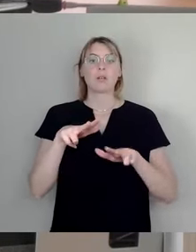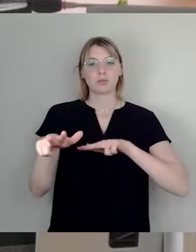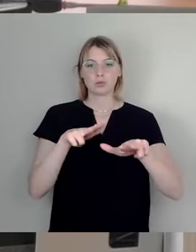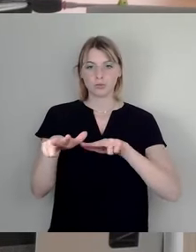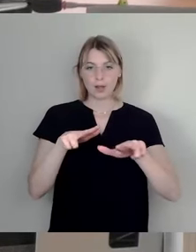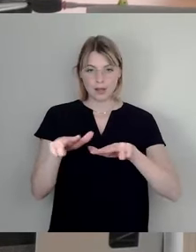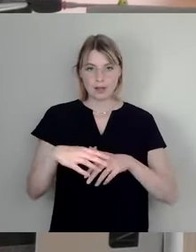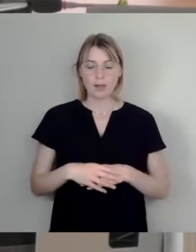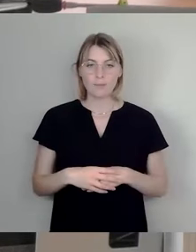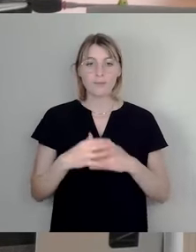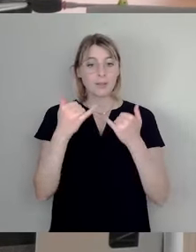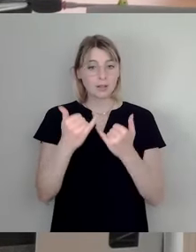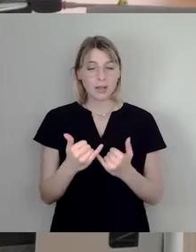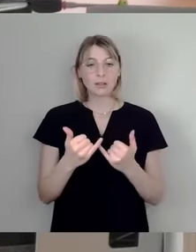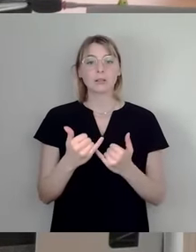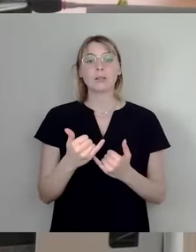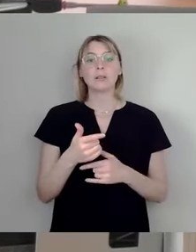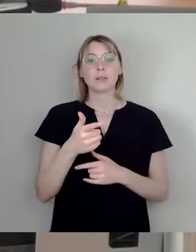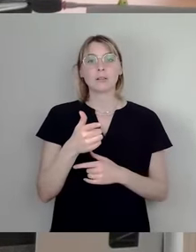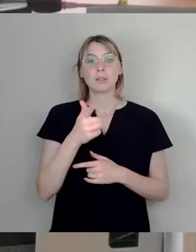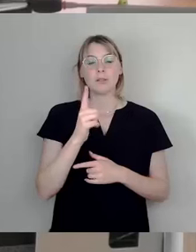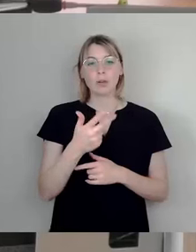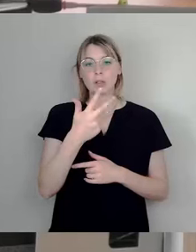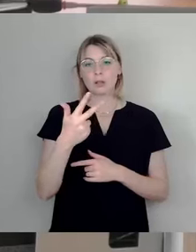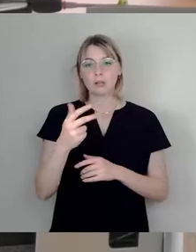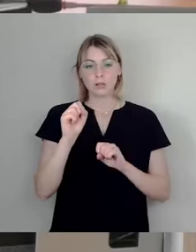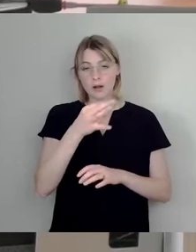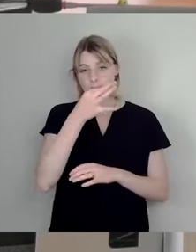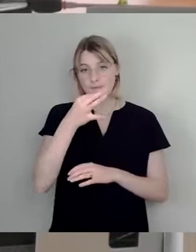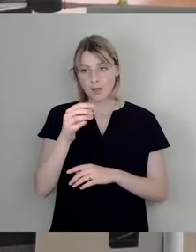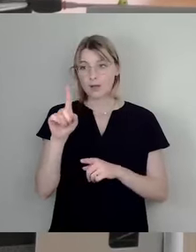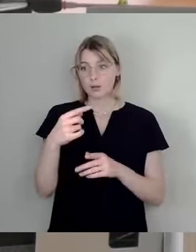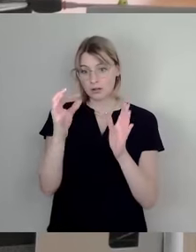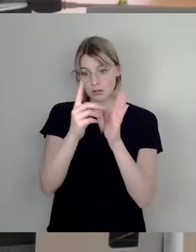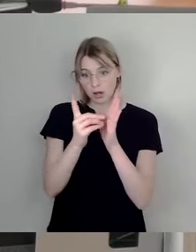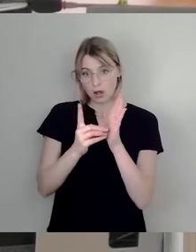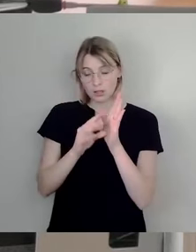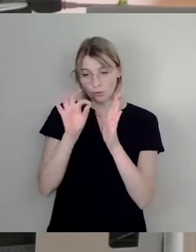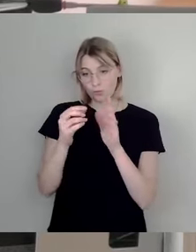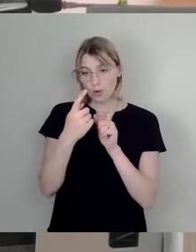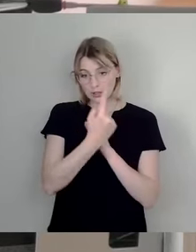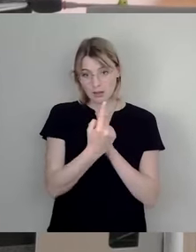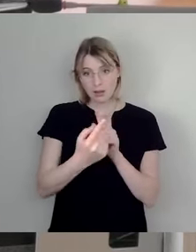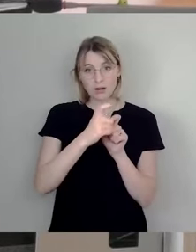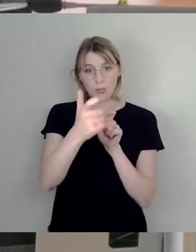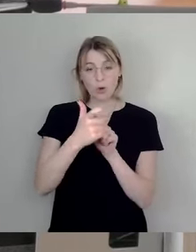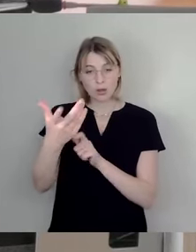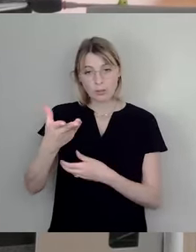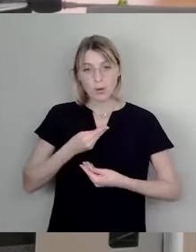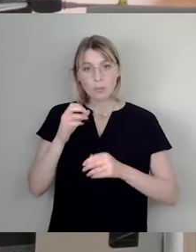Anfragen stellen, damit wir zuverlässige Daten zu jeder Brücke bekommen. Oder wir können es uns relativ einfach machen,